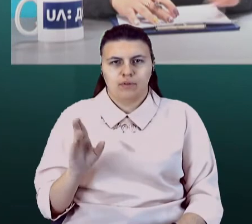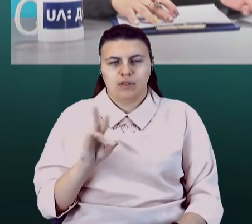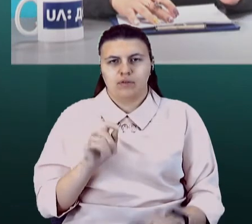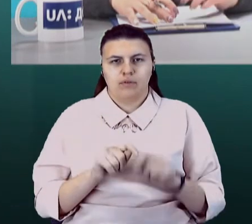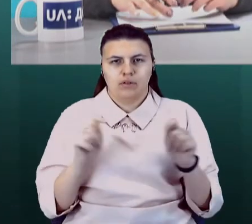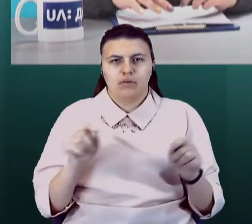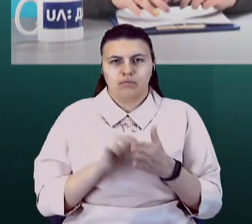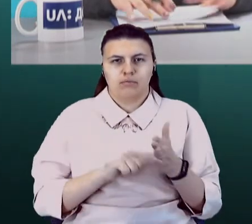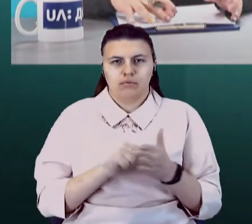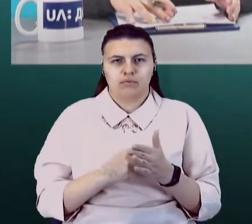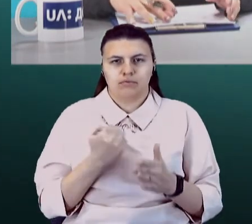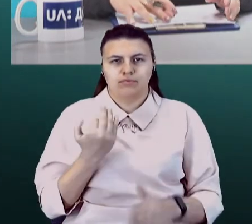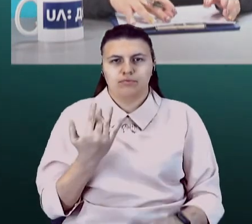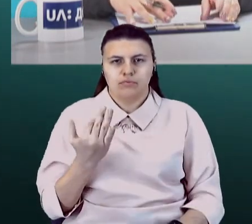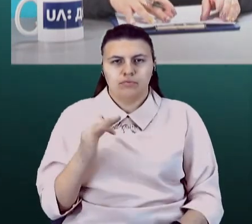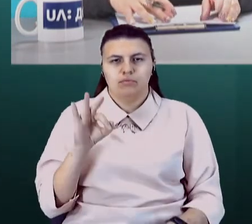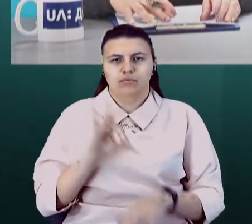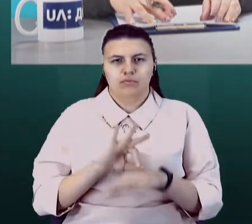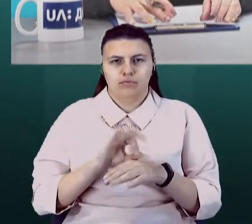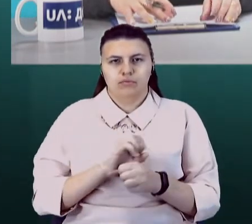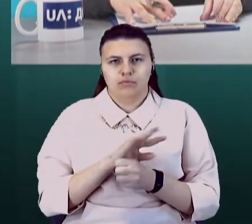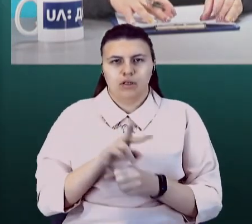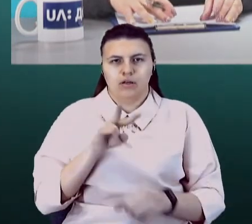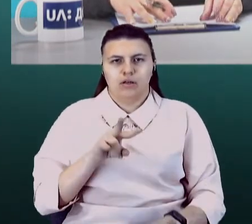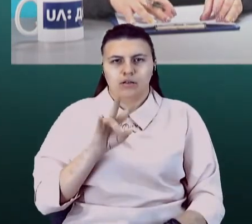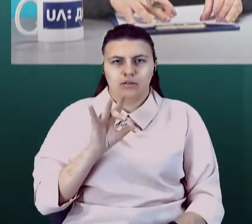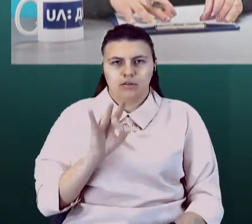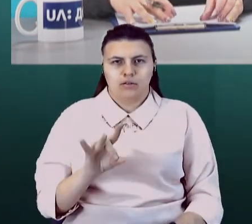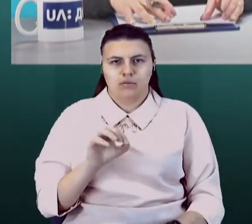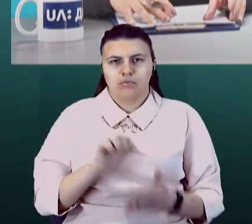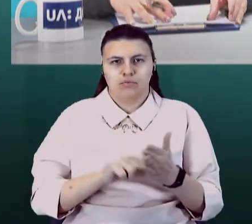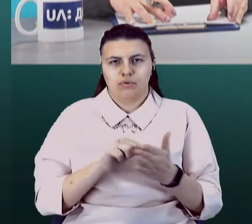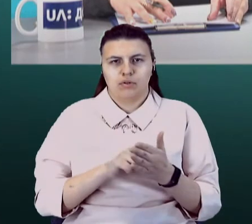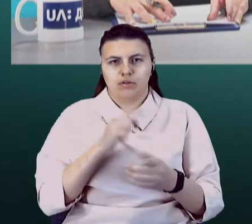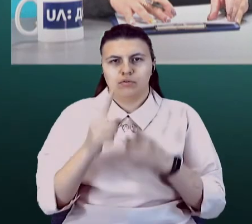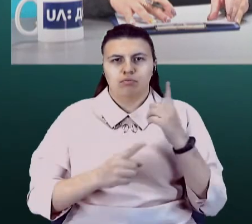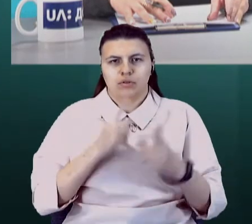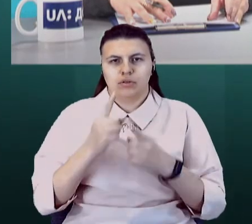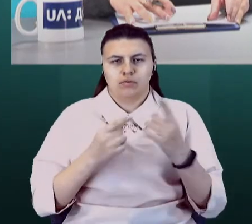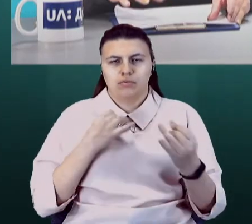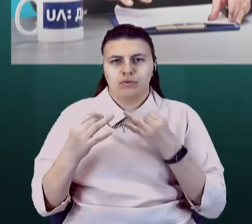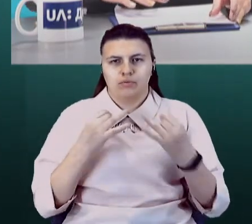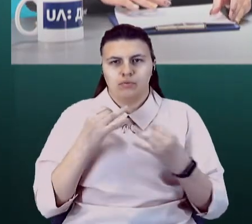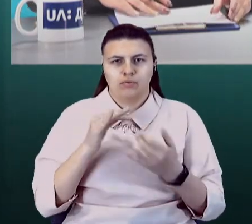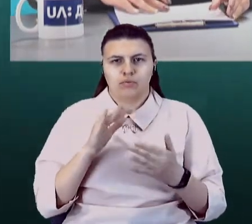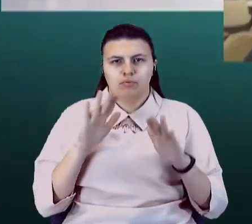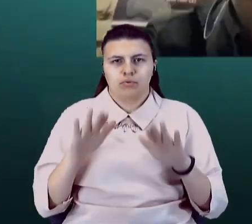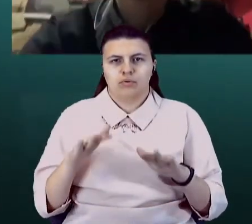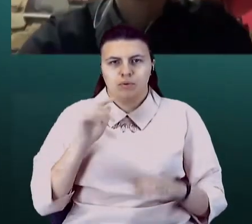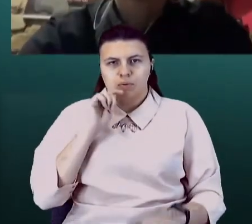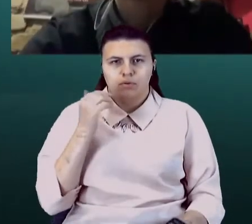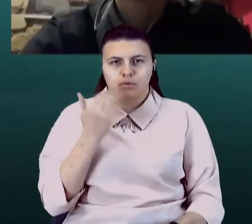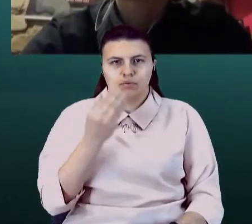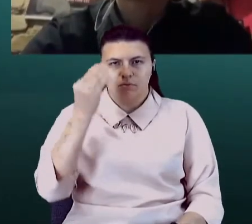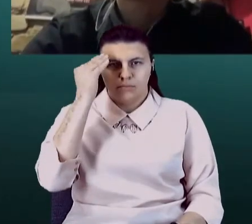А так звана ЛНР заявила, що не відкриє через зміну перемовних позицій української сторони. На ваш погляд, чому